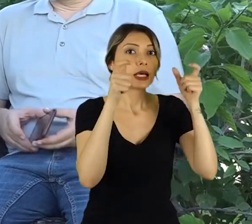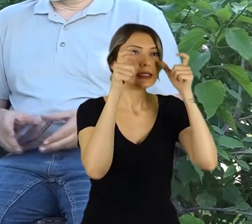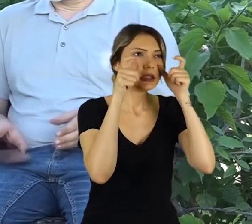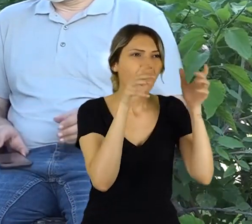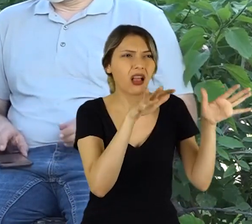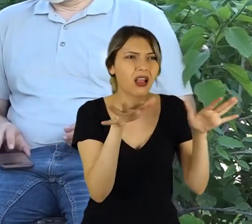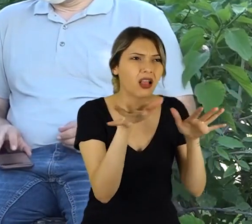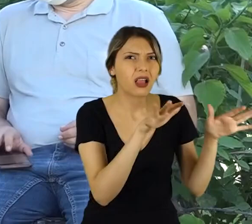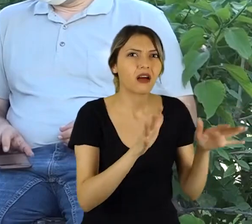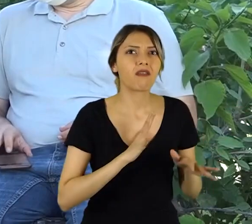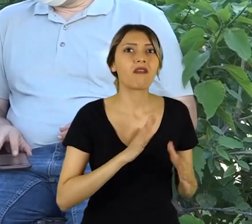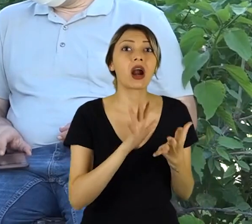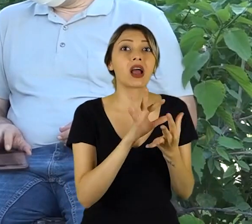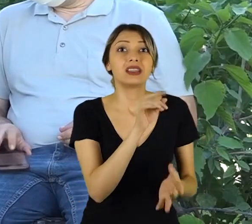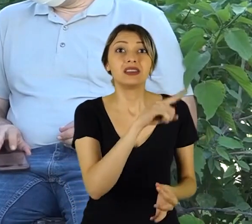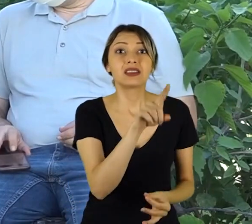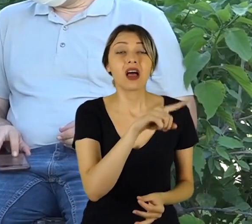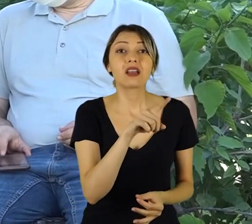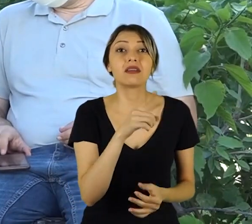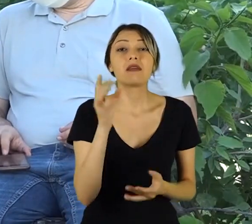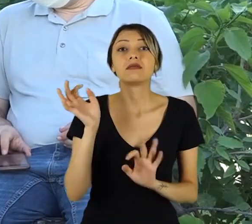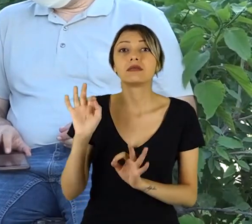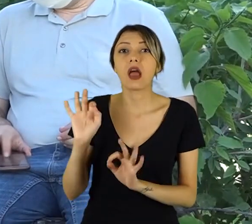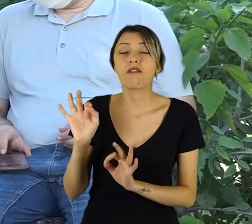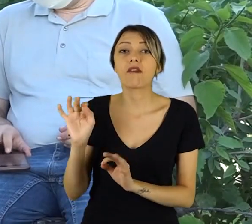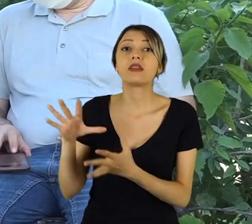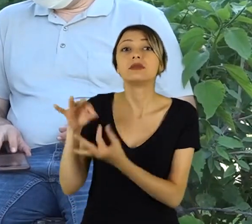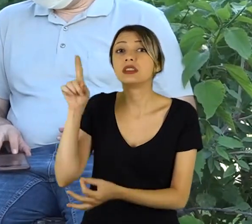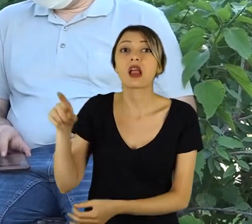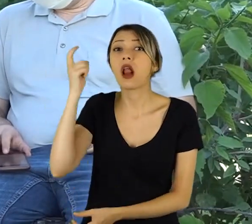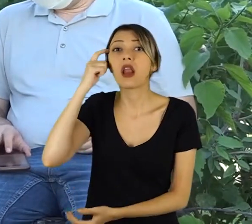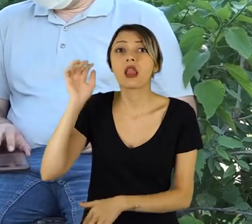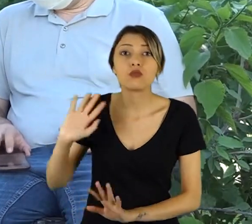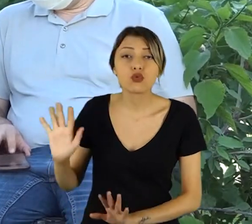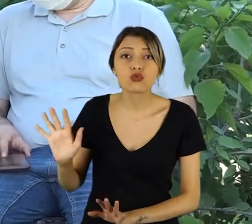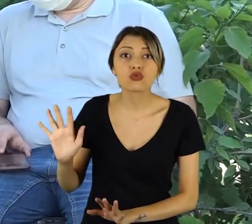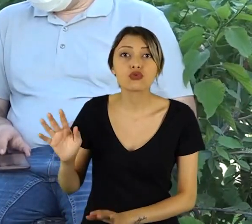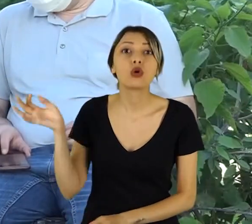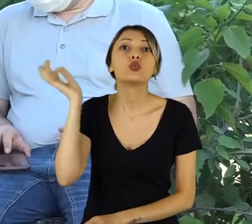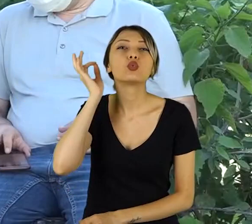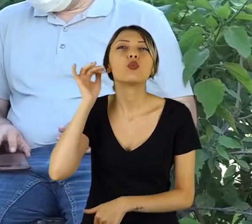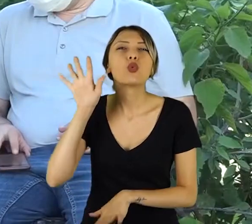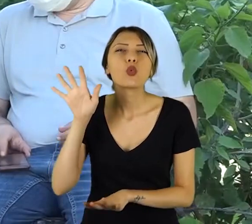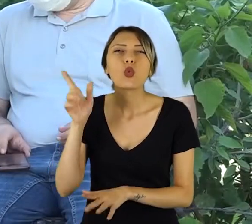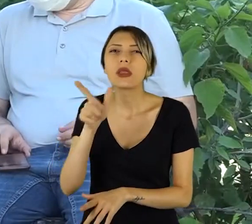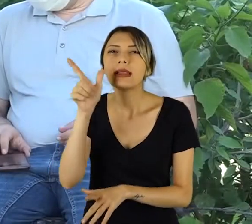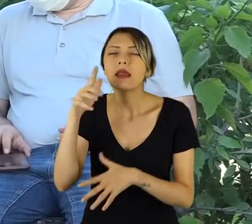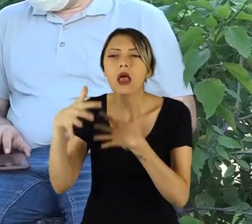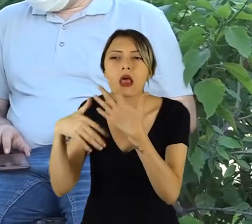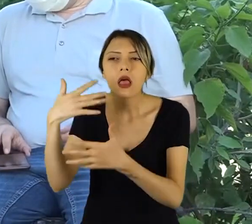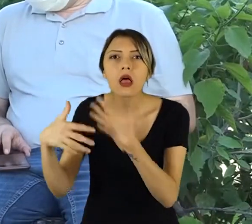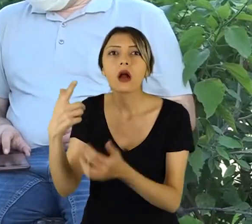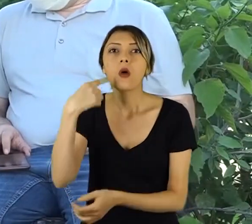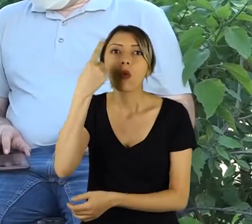dağıtıyor. İnsanları tanıyamıyorsun, kimin ne dediğini söyleyemiyorsun. Yani duyamıyorsun, sesin boğuluyor zaten başta.